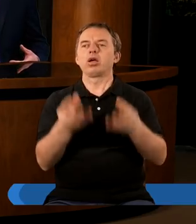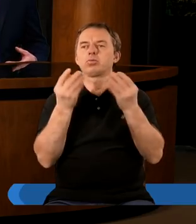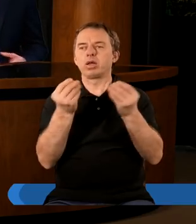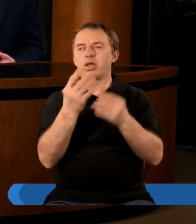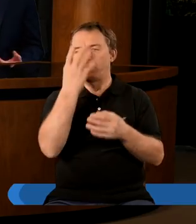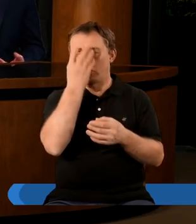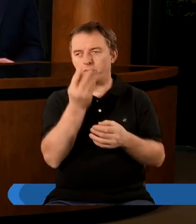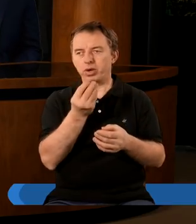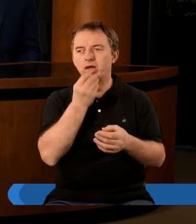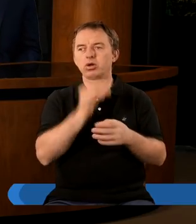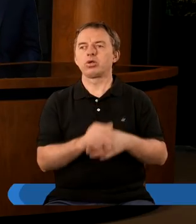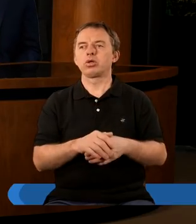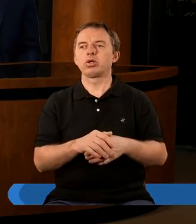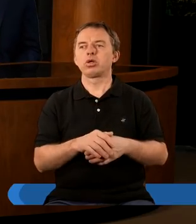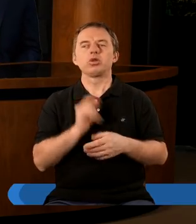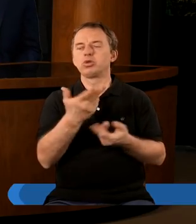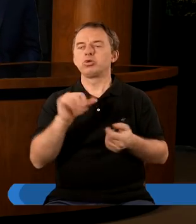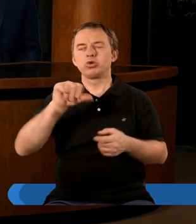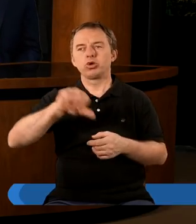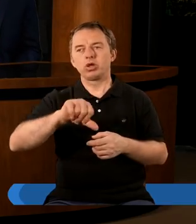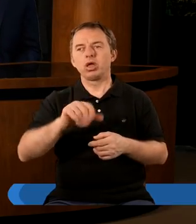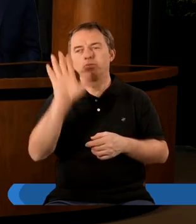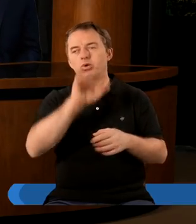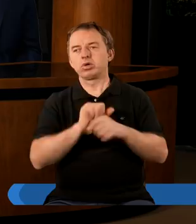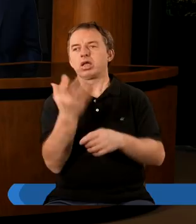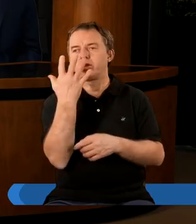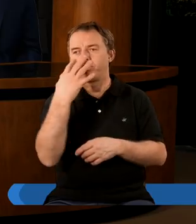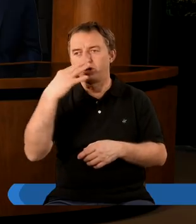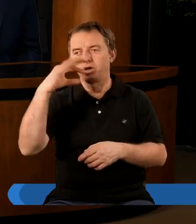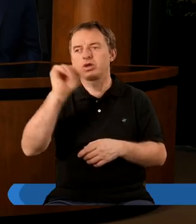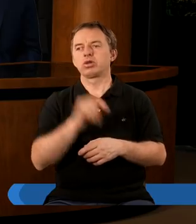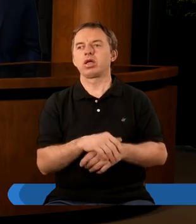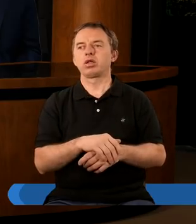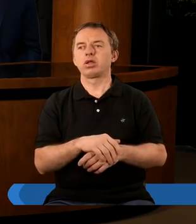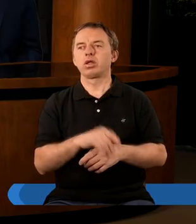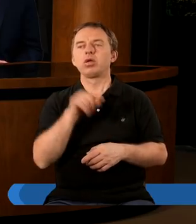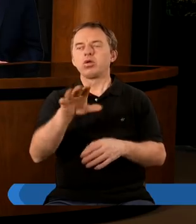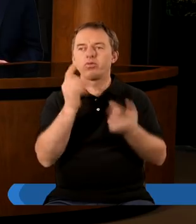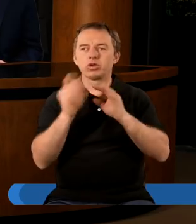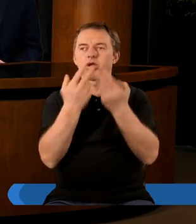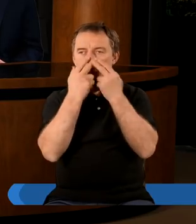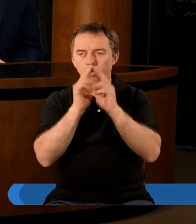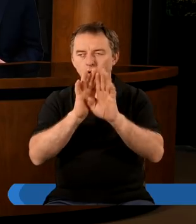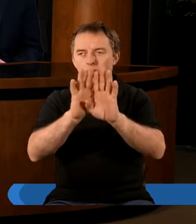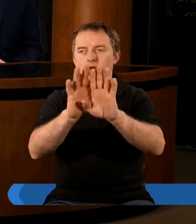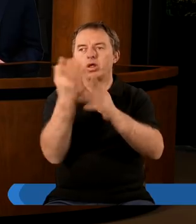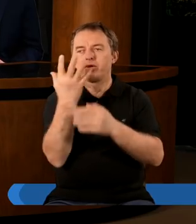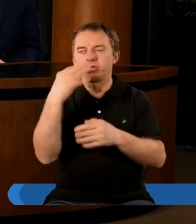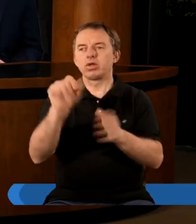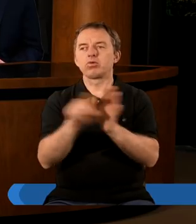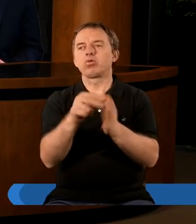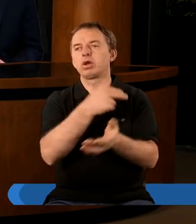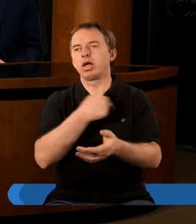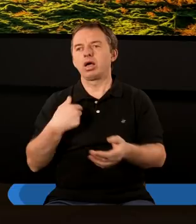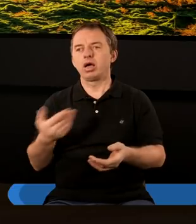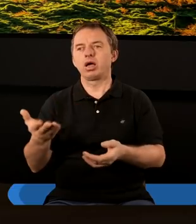wspaniałego obrazu, one są niczym, bo Bóg jest zwycięzcą i Bóg właśnie, tak jak w sumie to wszystko pokazuje, Bóg jest zwycięzcą dla